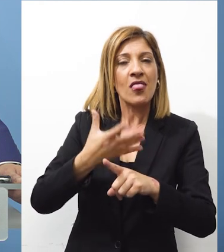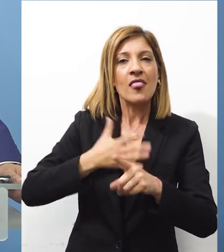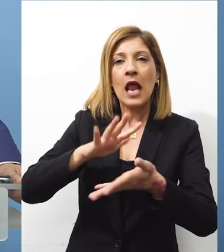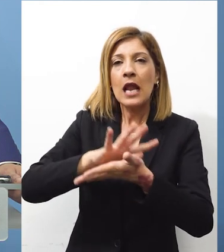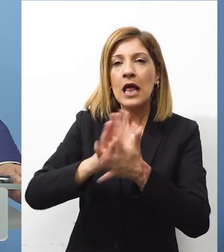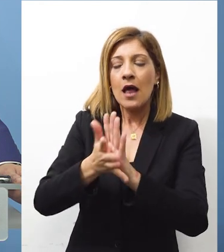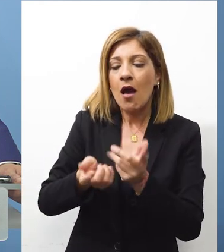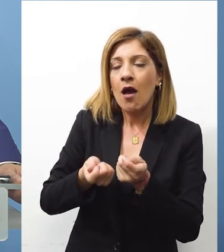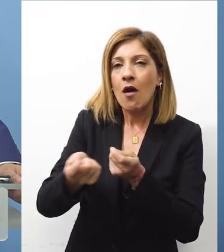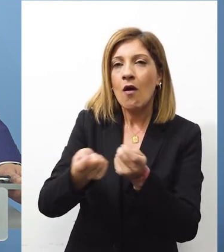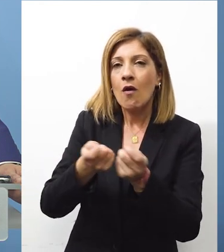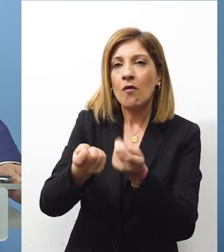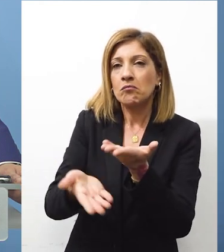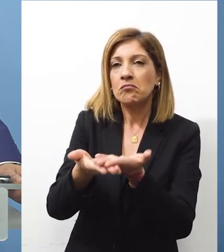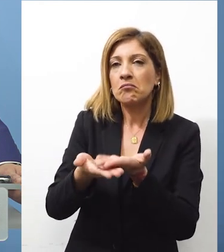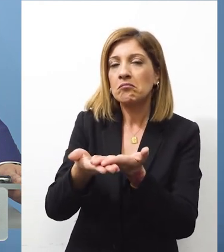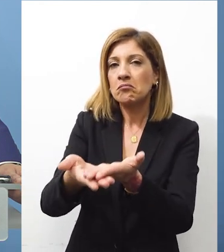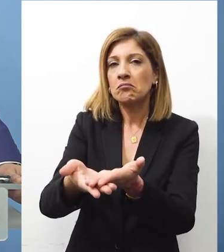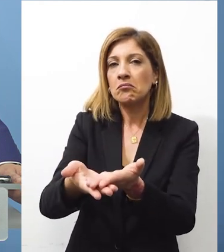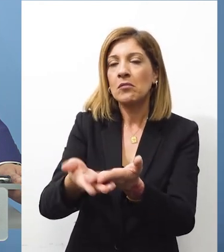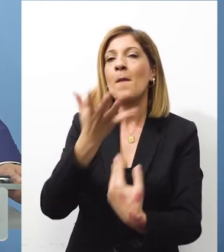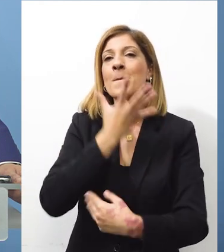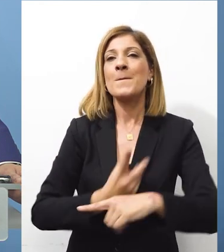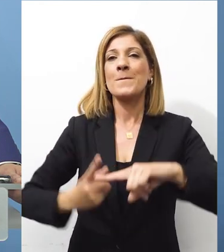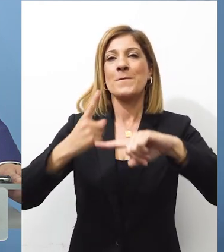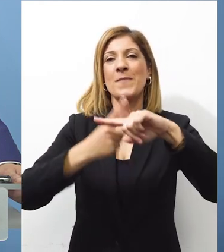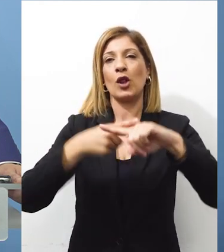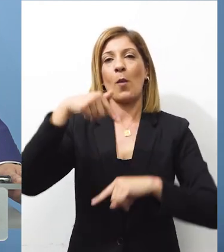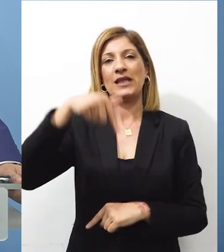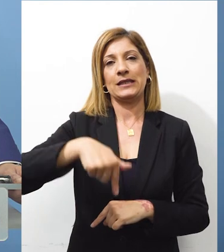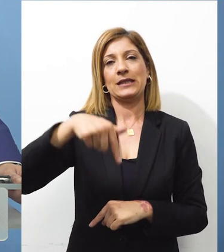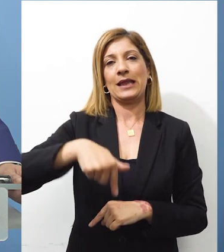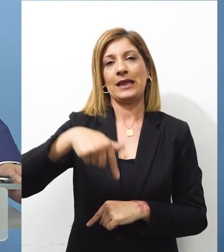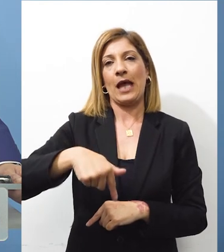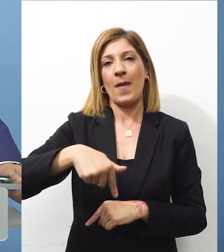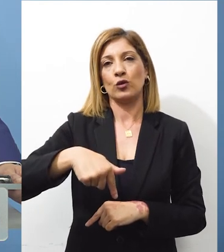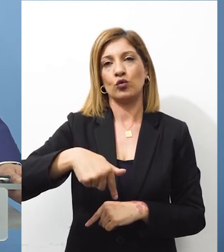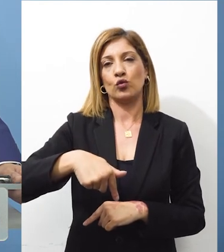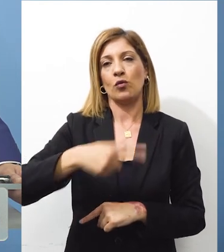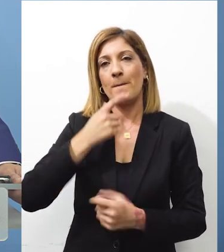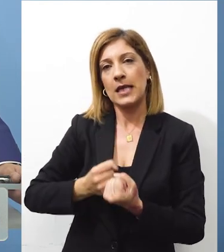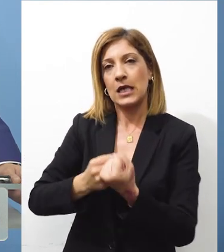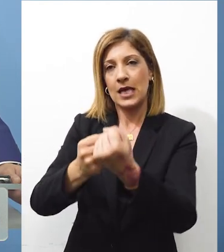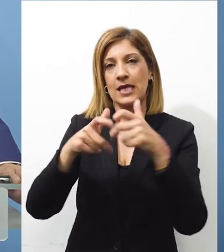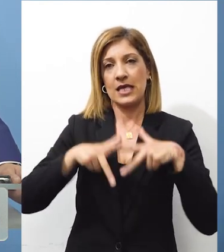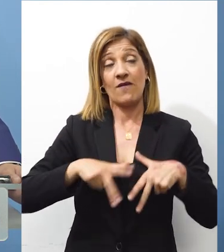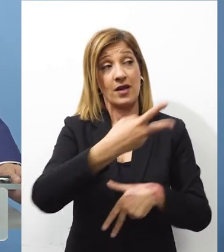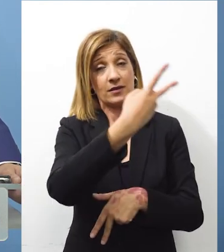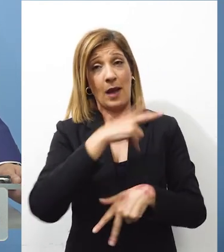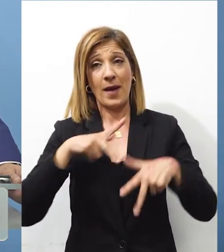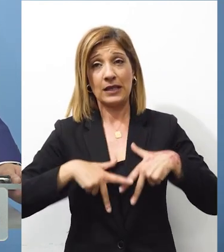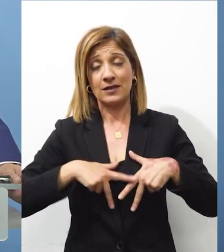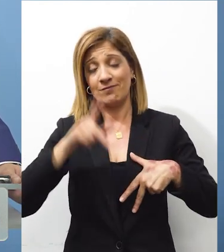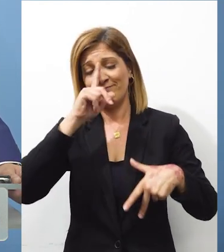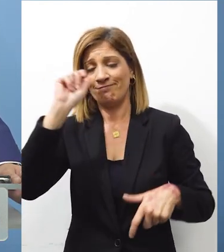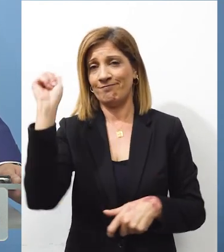αδικήματα εάν προκύψουν ο μικροπολίτης τα μασού Αυτό απορρίψεται κατηγορηματικά